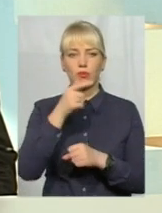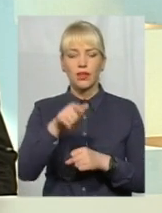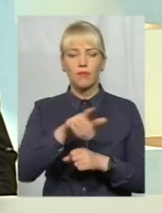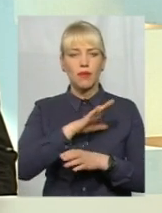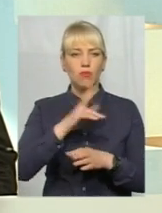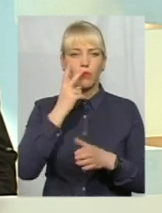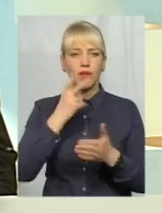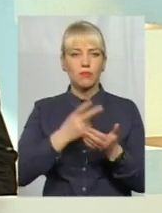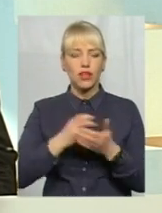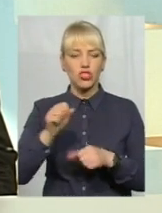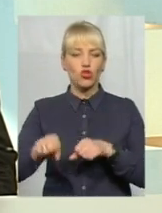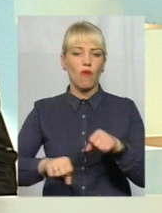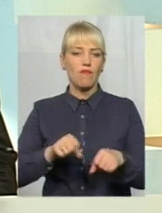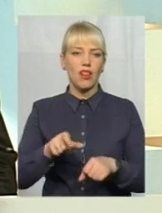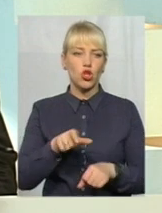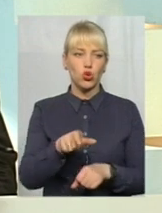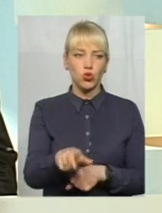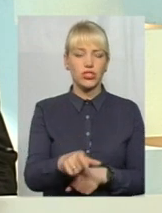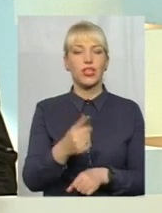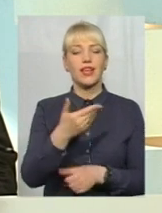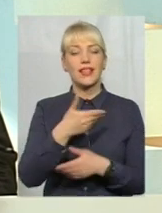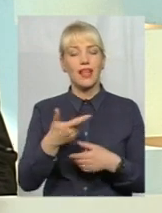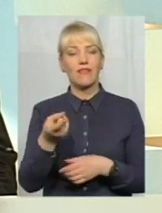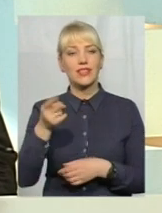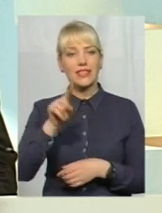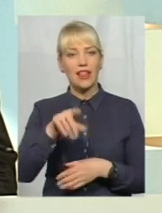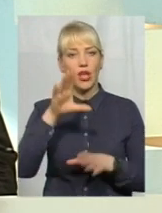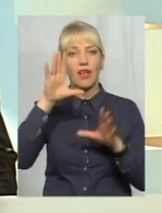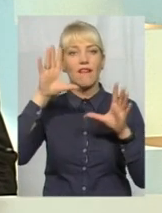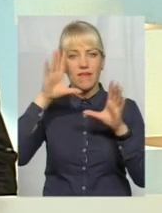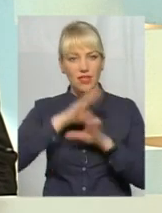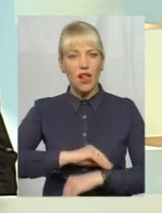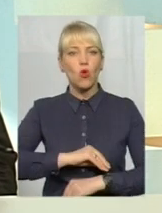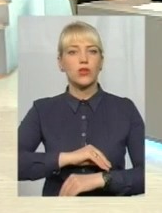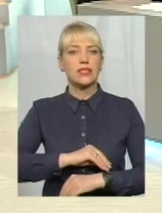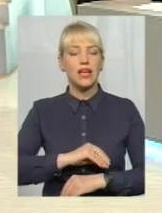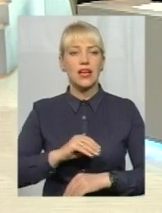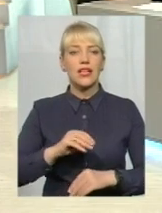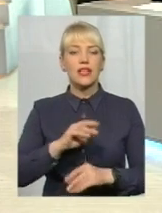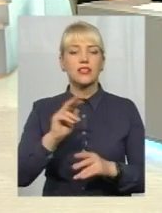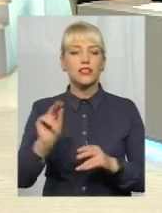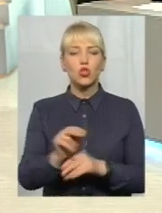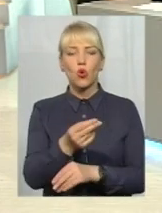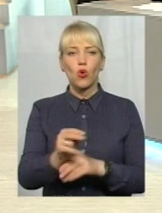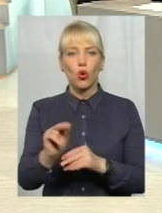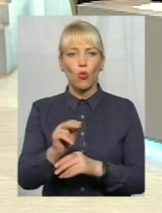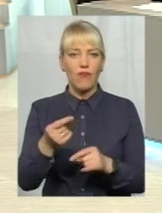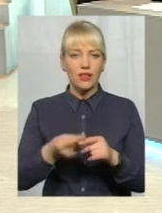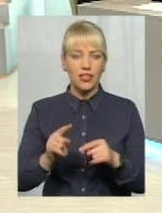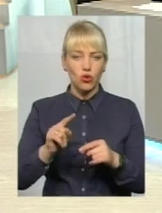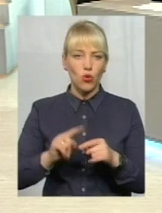велодоріжки. І нам все-таки вдалося скоригувати його і